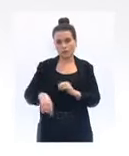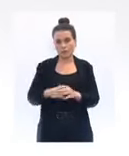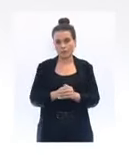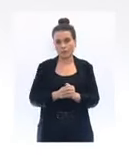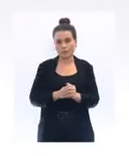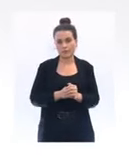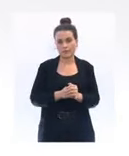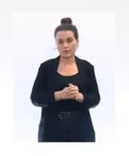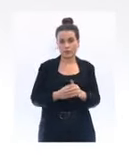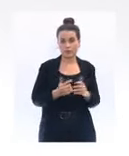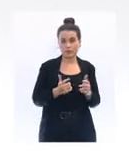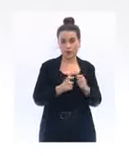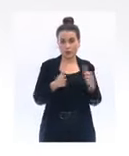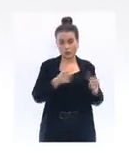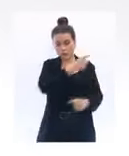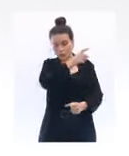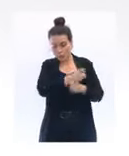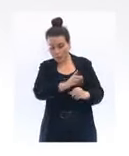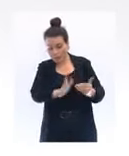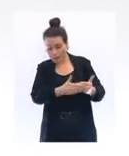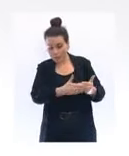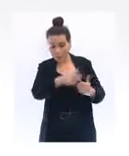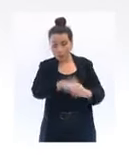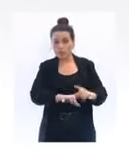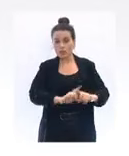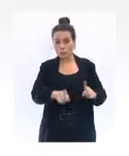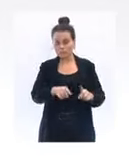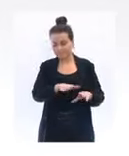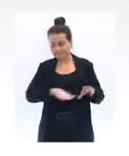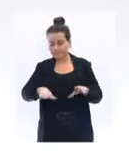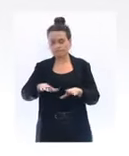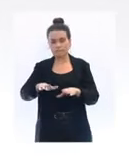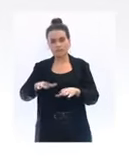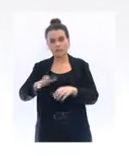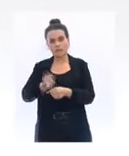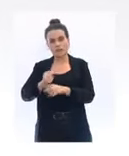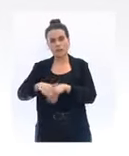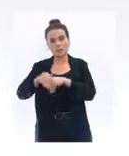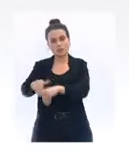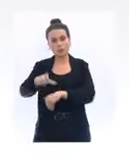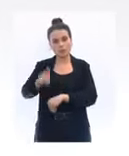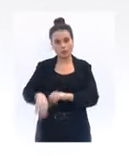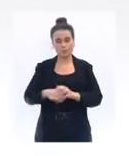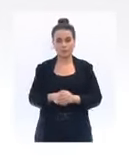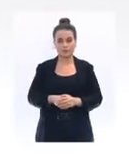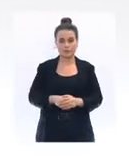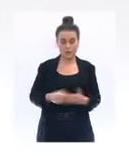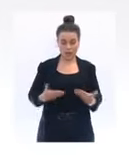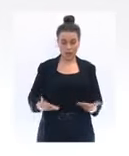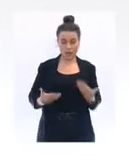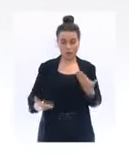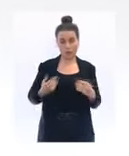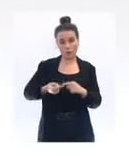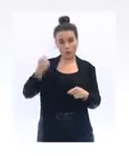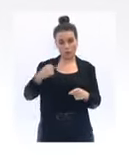ne sont pas contraintes de fermer doivent continuer à travailler. Contrairement au printemps dernier, nous sommes mieux armés face à l